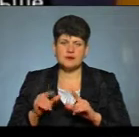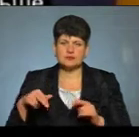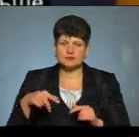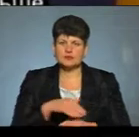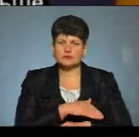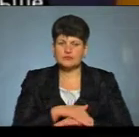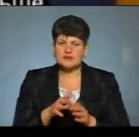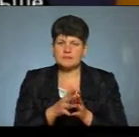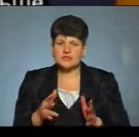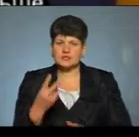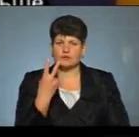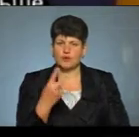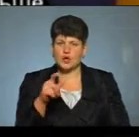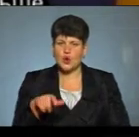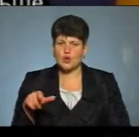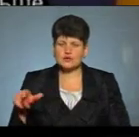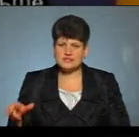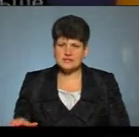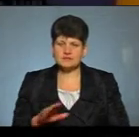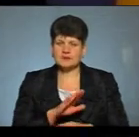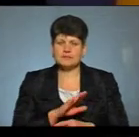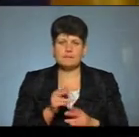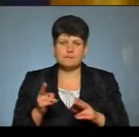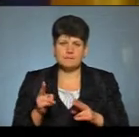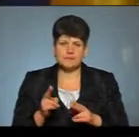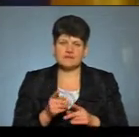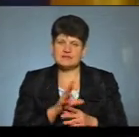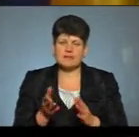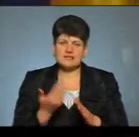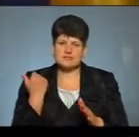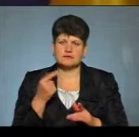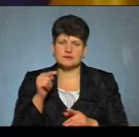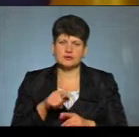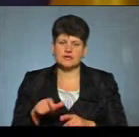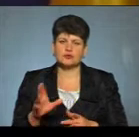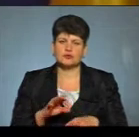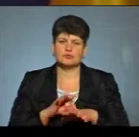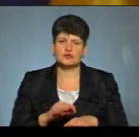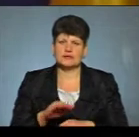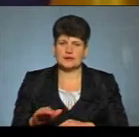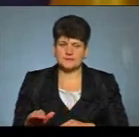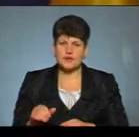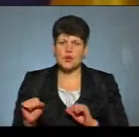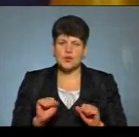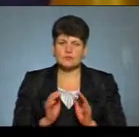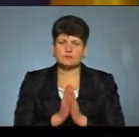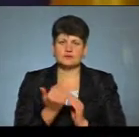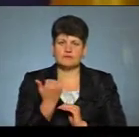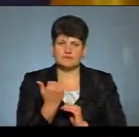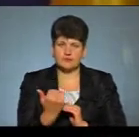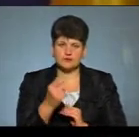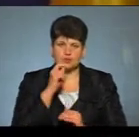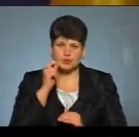більше, ніж двоє осіб, за виключенням осіб, які супроводжують дітей. Уряд також закликає вас, шановні українці,